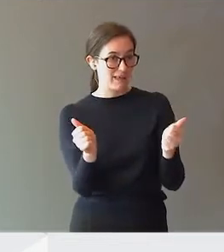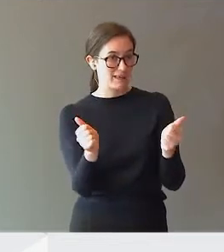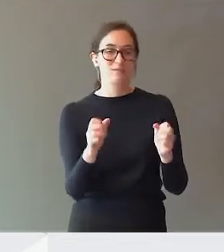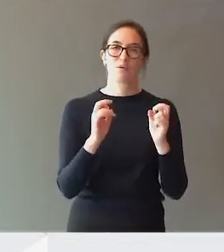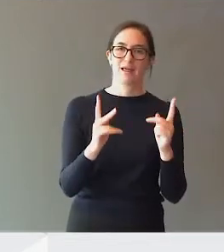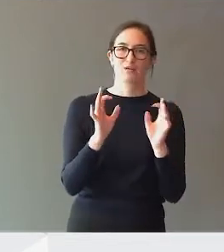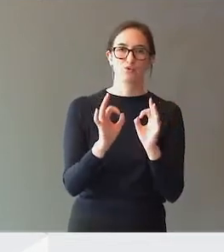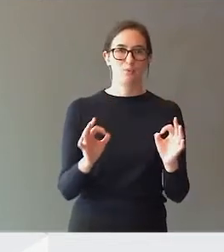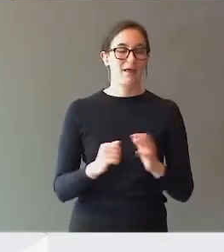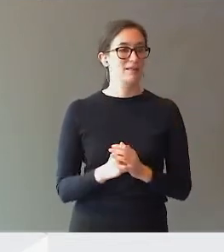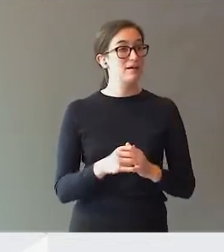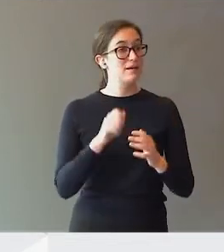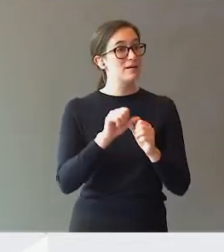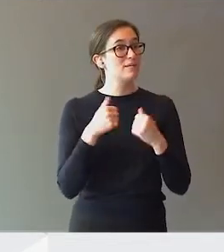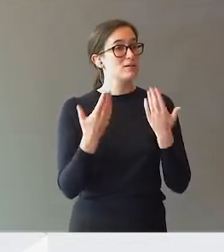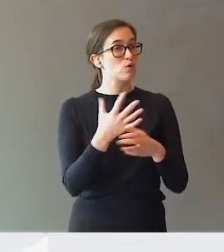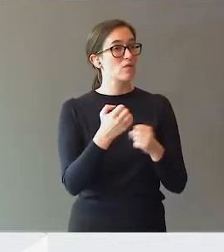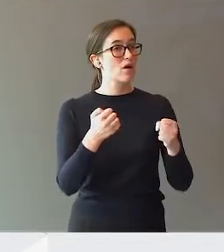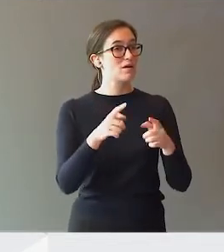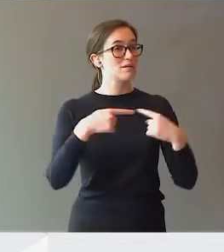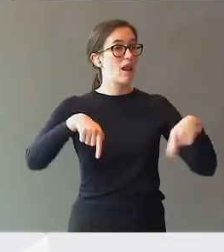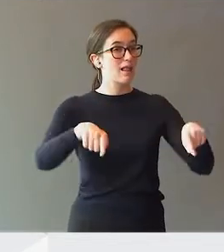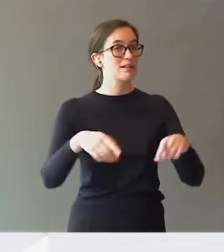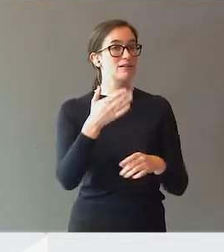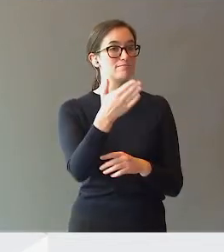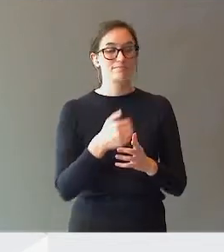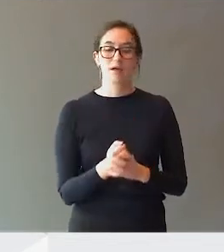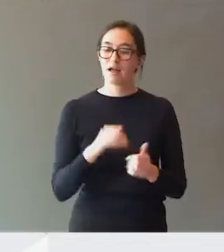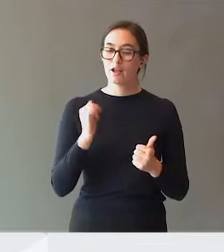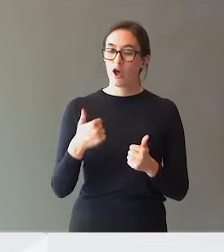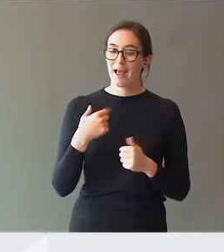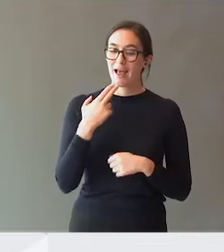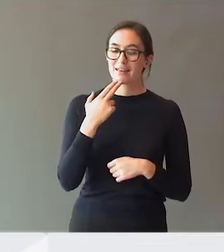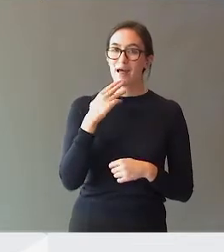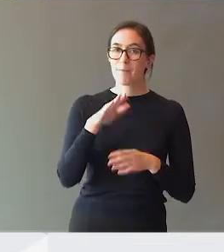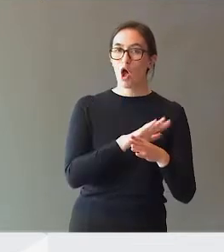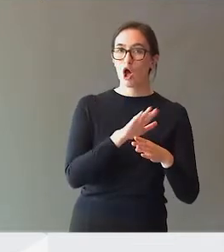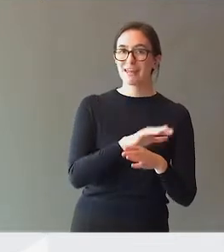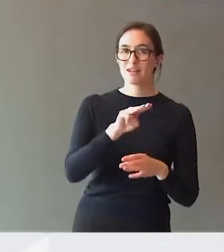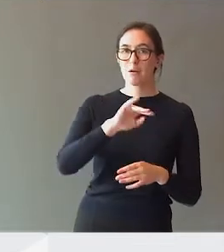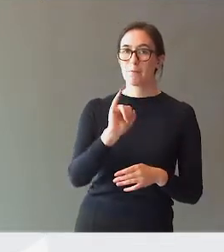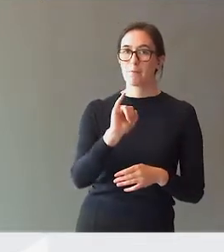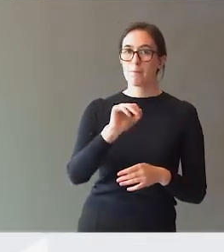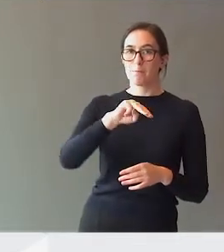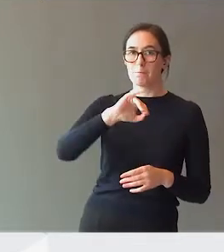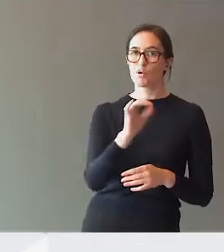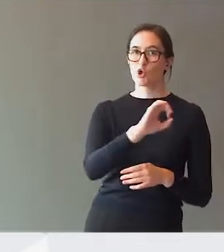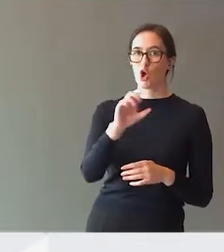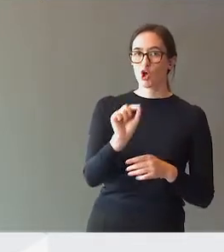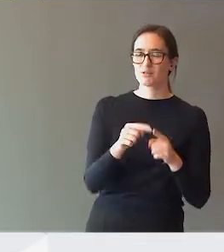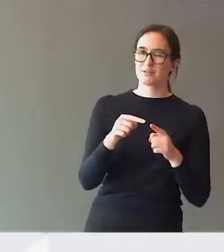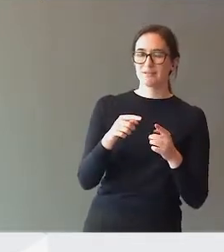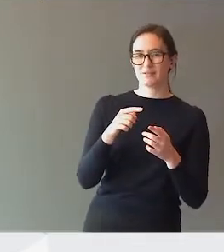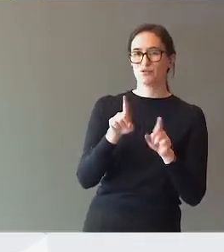så god, Sal. Kan du presentere deg, er du snill? Jeg heter Marit Mjøs. Jeg er som dere ser en gammel dame. Har jobbet på dette feltet i hele livet omtrent.